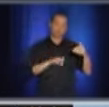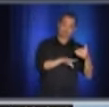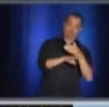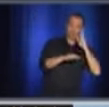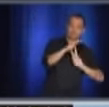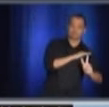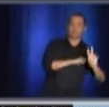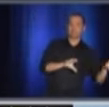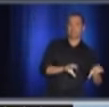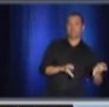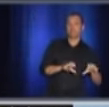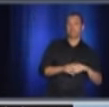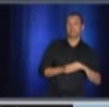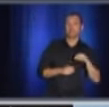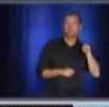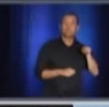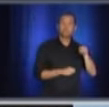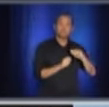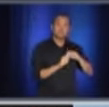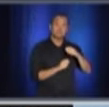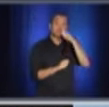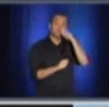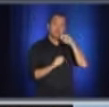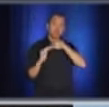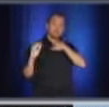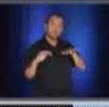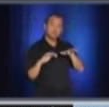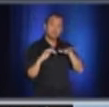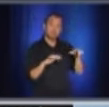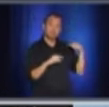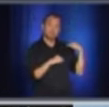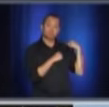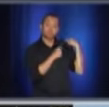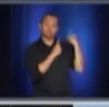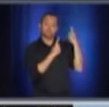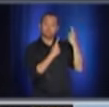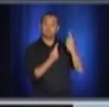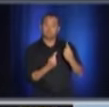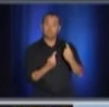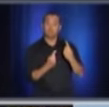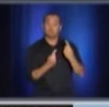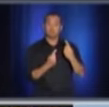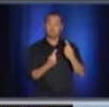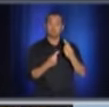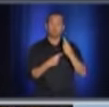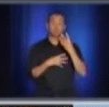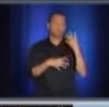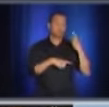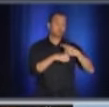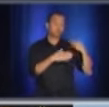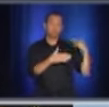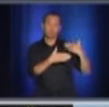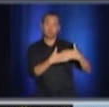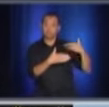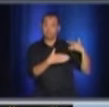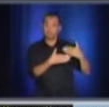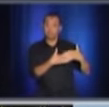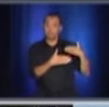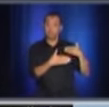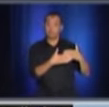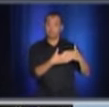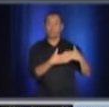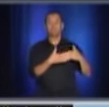le nombre de prélèvements qu'on a eus dans les derniers jours, les dernières semaines, a